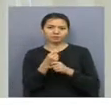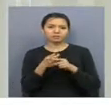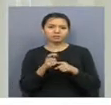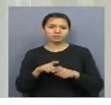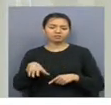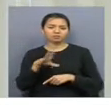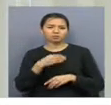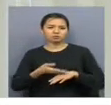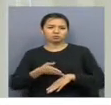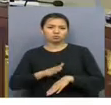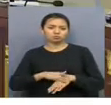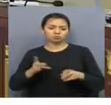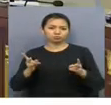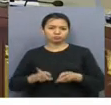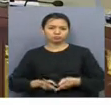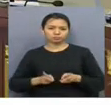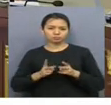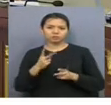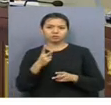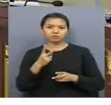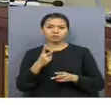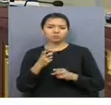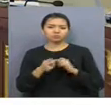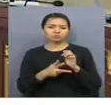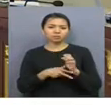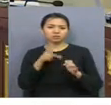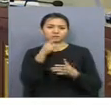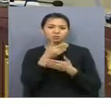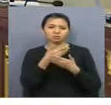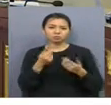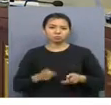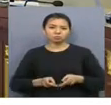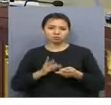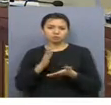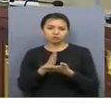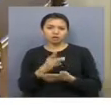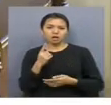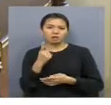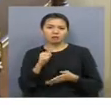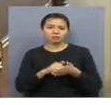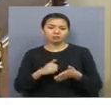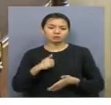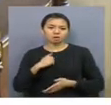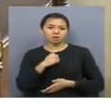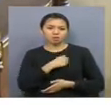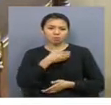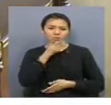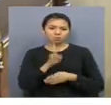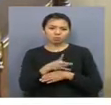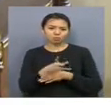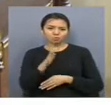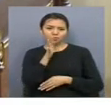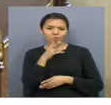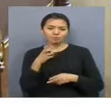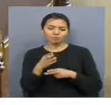бәрі де ауыр қылмыстар. 11 бүтін онан 4 пайыз қамелет жасқа толмаған қылмыскерлерден тұрат. Оның бірден бір себебі үшіндіктерді түнгі уақыттарда